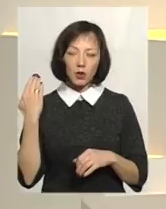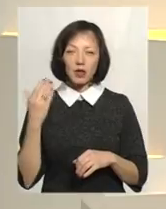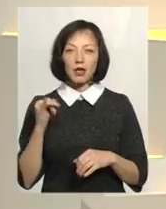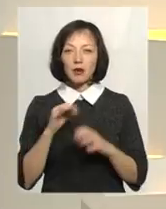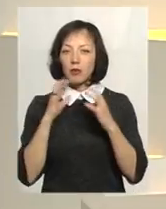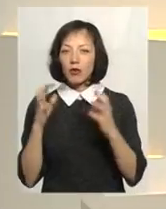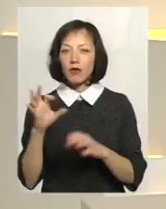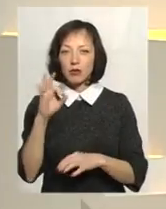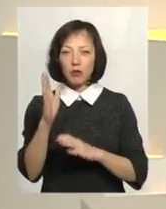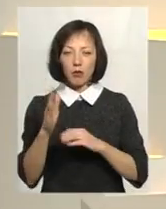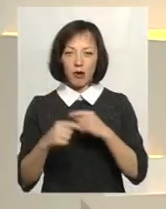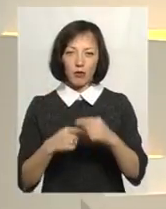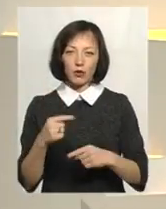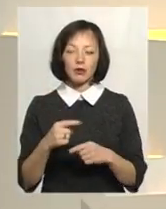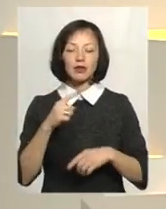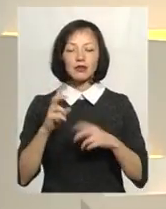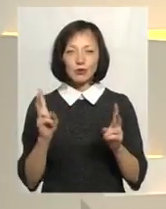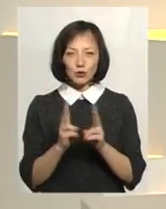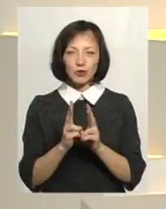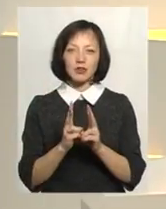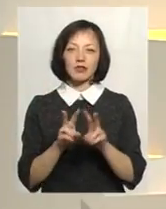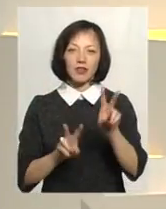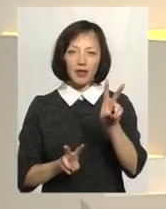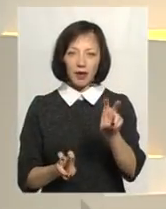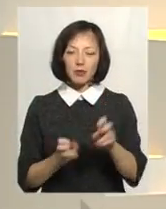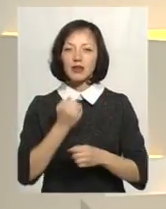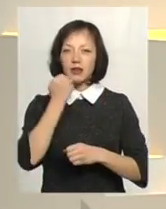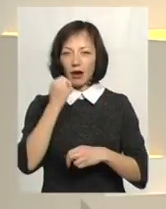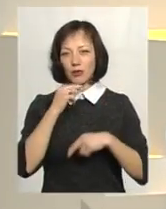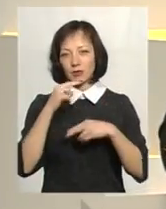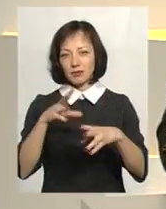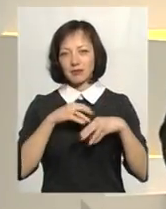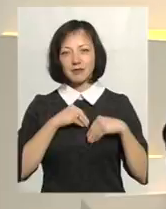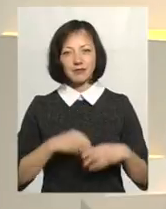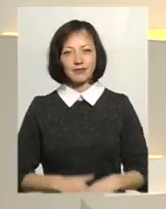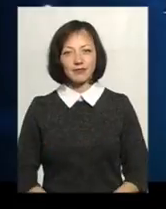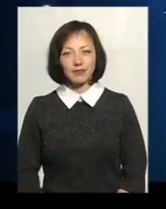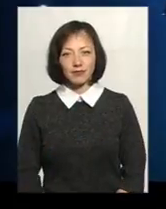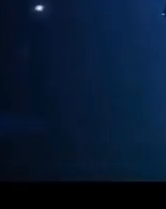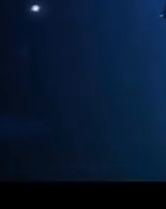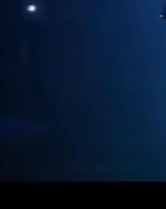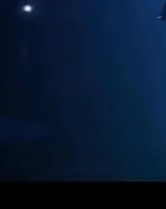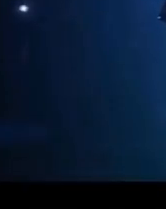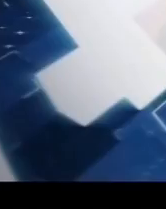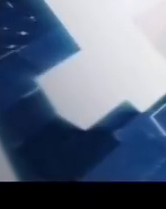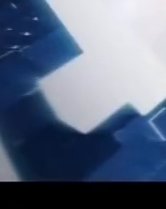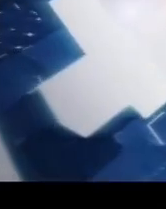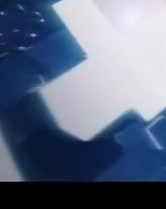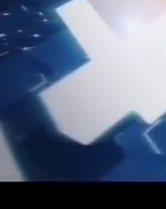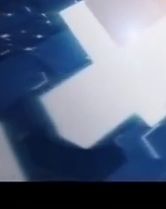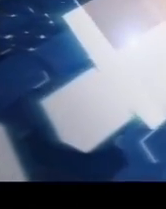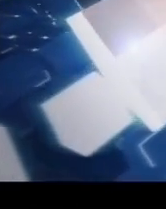піклуватись про майбутнє. До наступної зустрічі у темі. Дякую всім, хто було сьогодні з нами. Дякую.